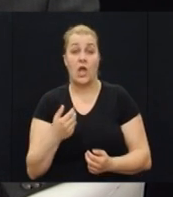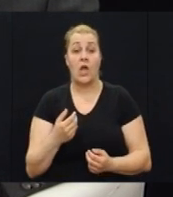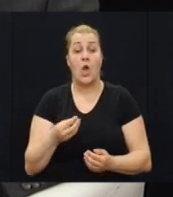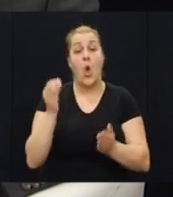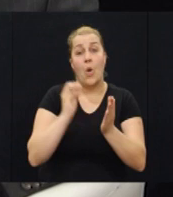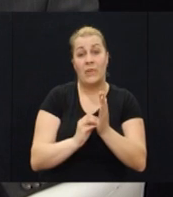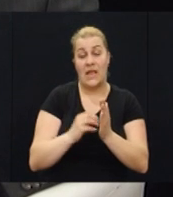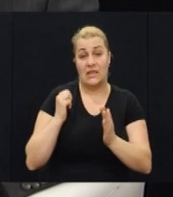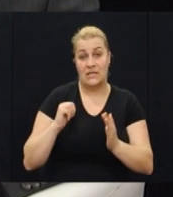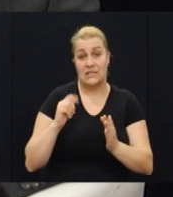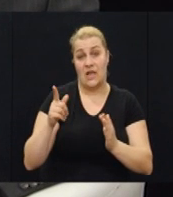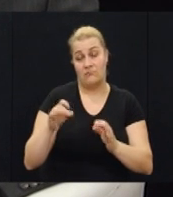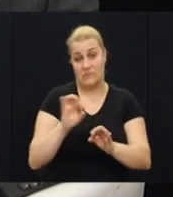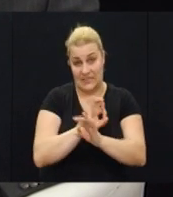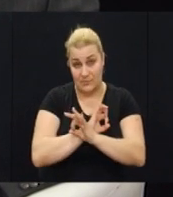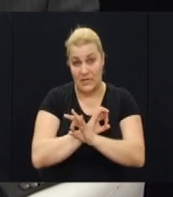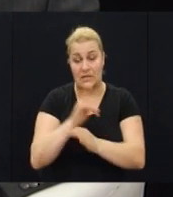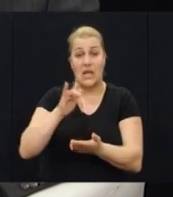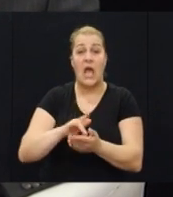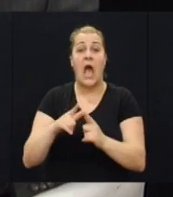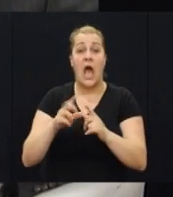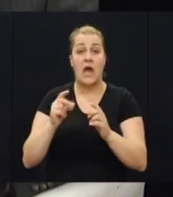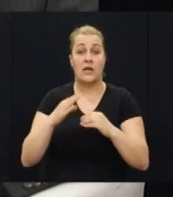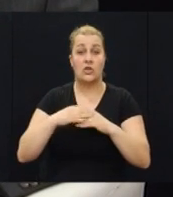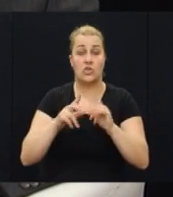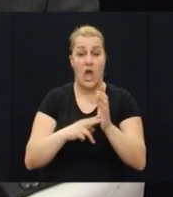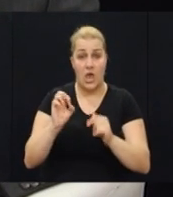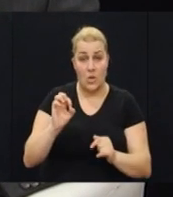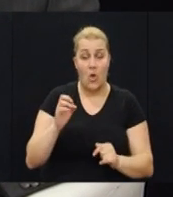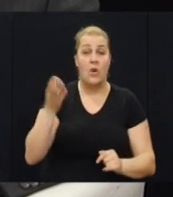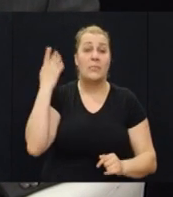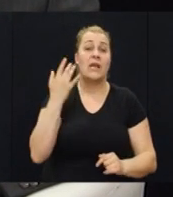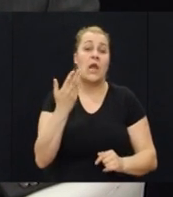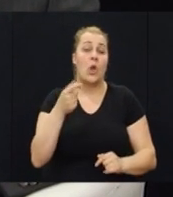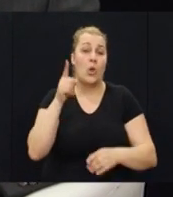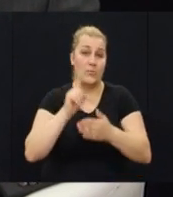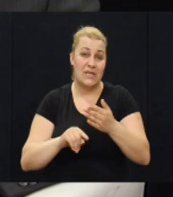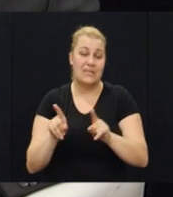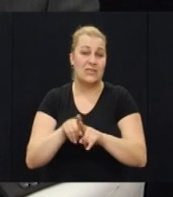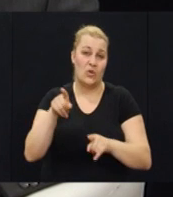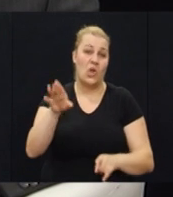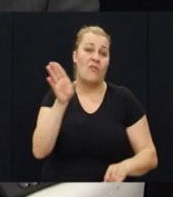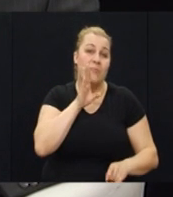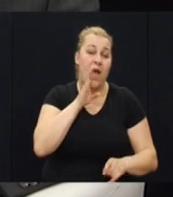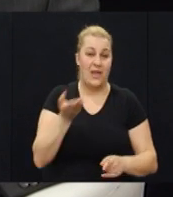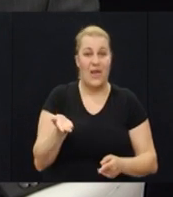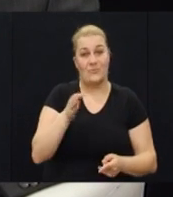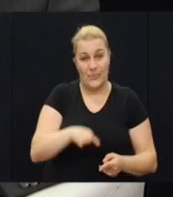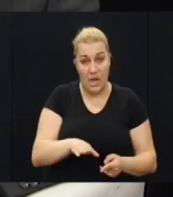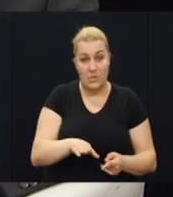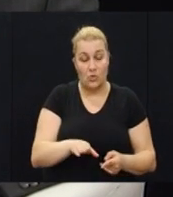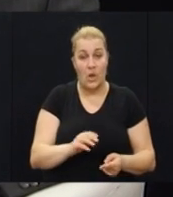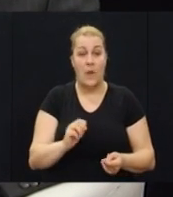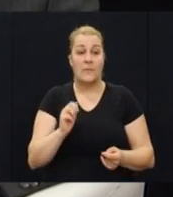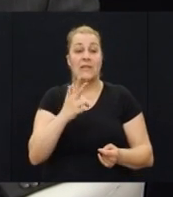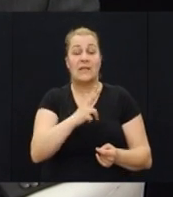obljetnica Josipove smrti u njegovom aržanu. Nažalost, prije par mjeseci i majka Marija je preminula.